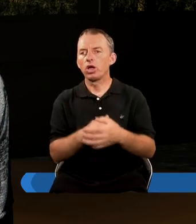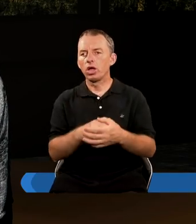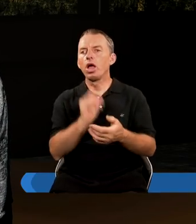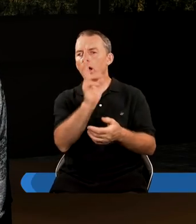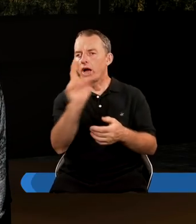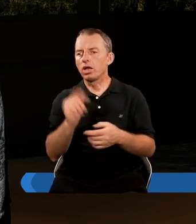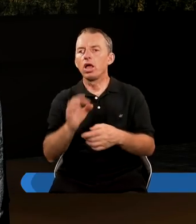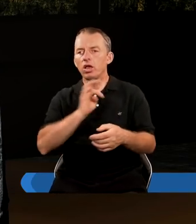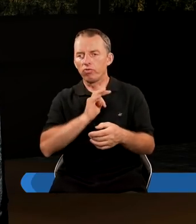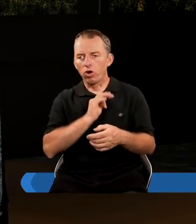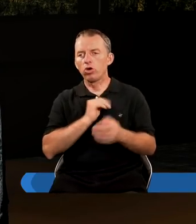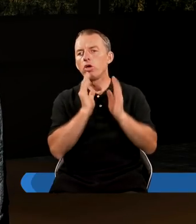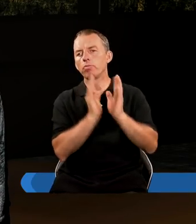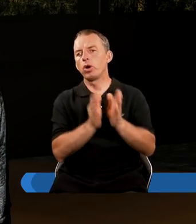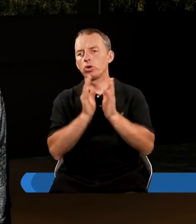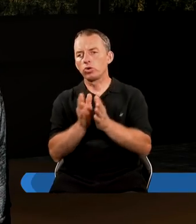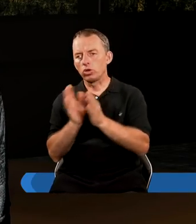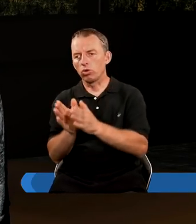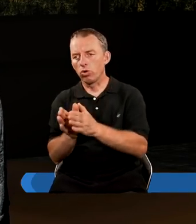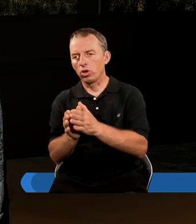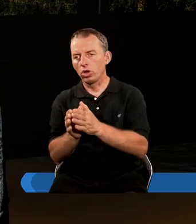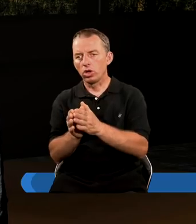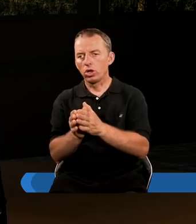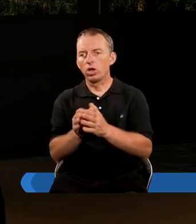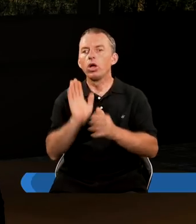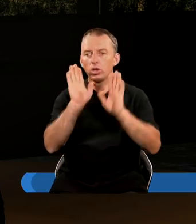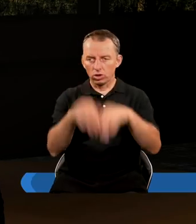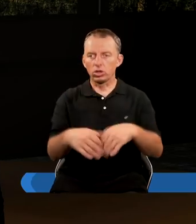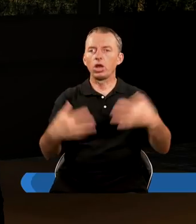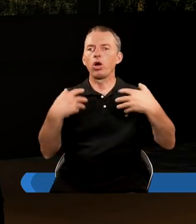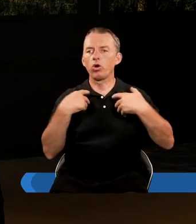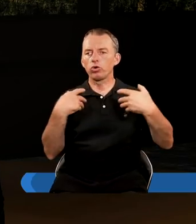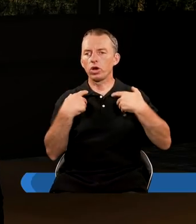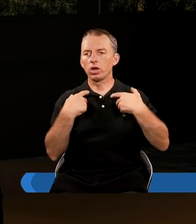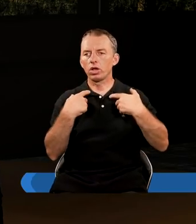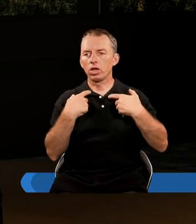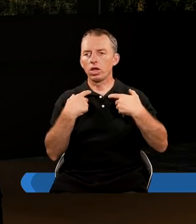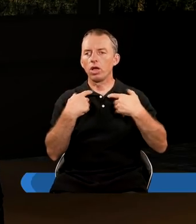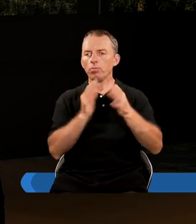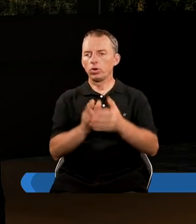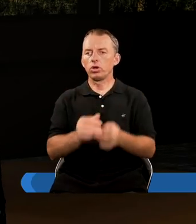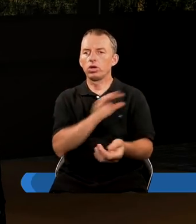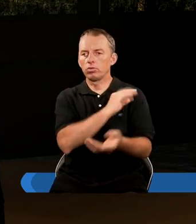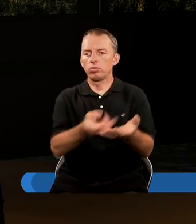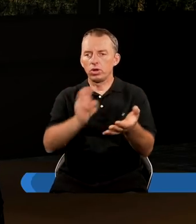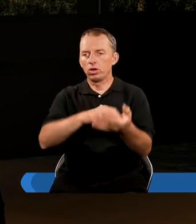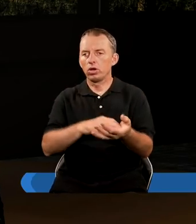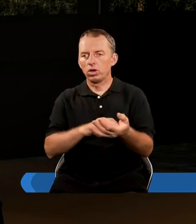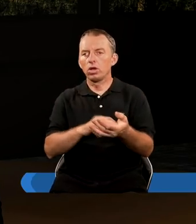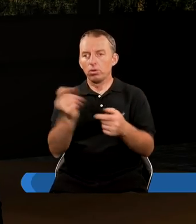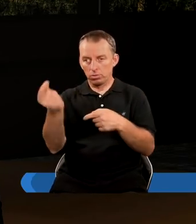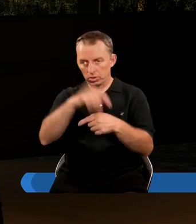A każdy w swoim porządku zostaną ożywieni. Czyli jest jakiś porządek zmartwychwstania. Jako pierwszy